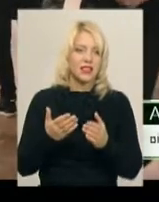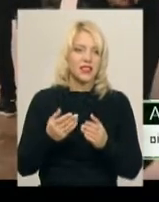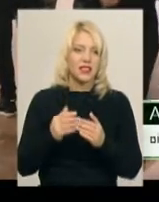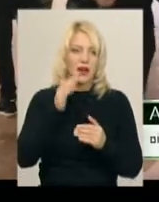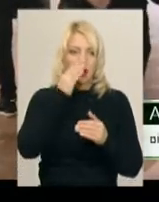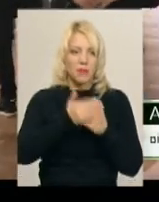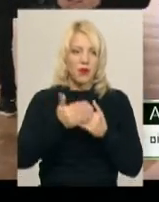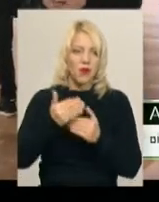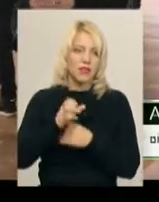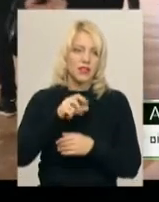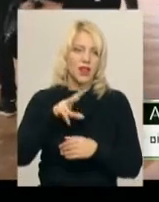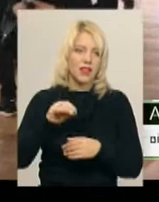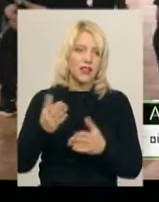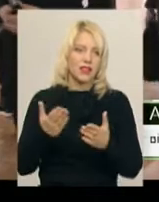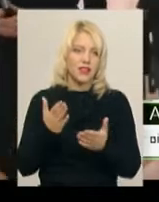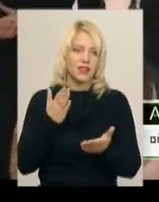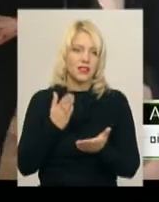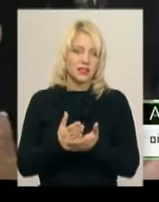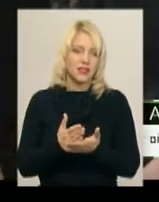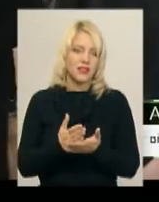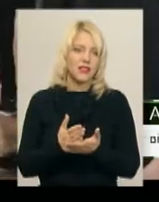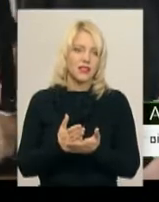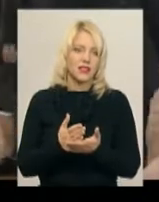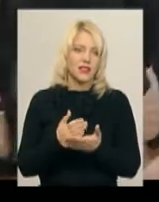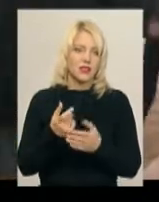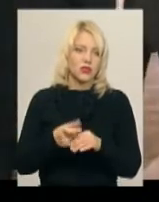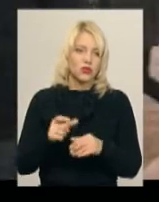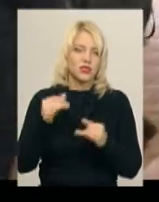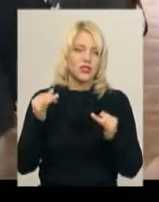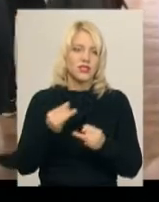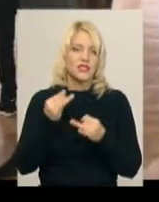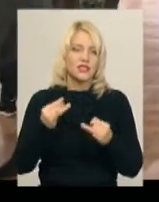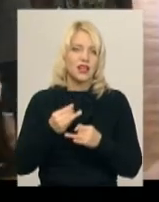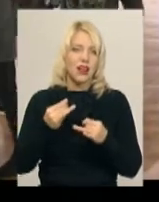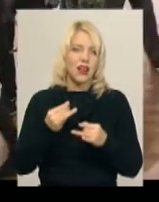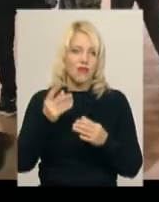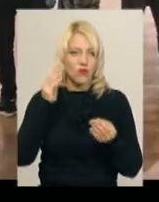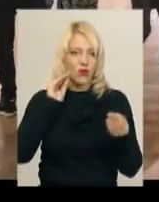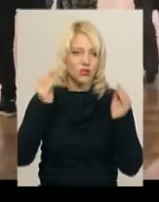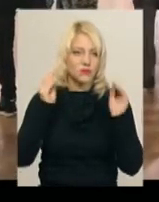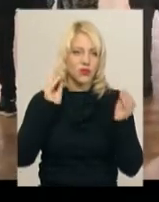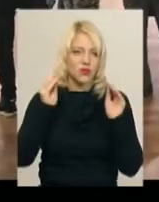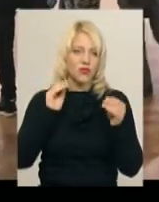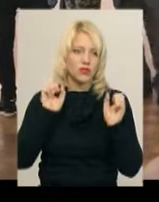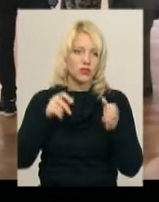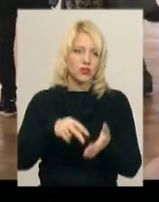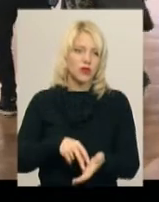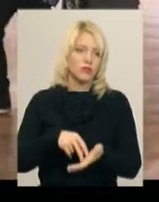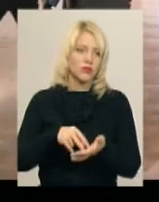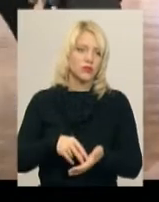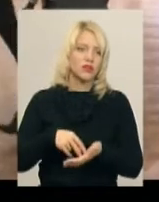прихований, але який разом з тими зовні. Дуже цікаво розмірковувати біля кожної картини, можна простояти